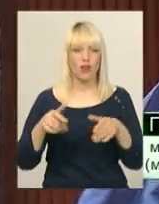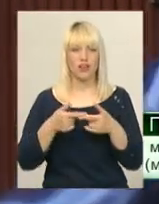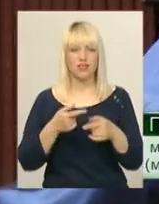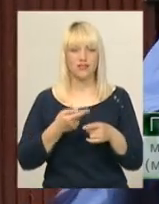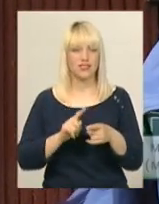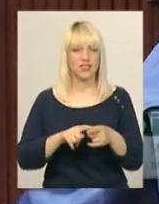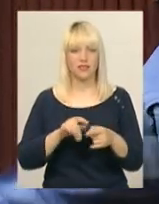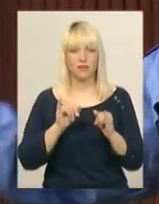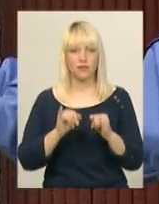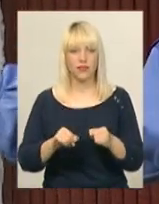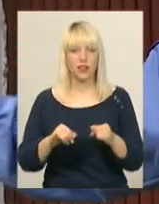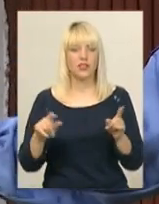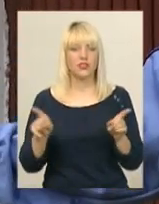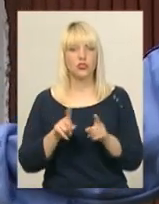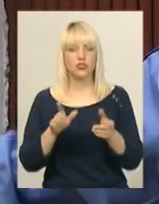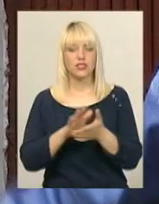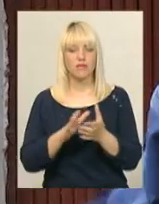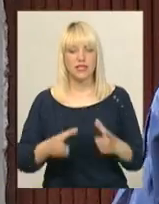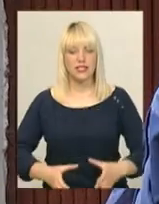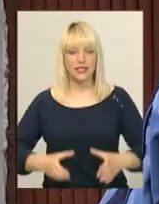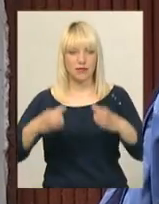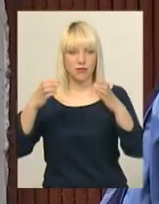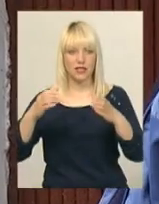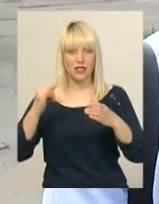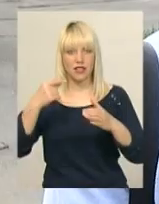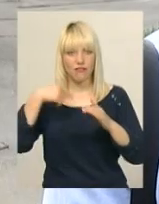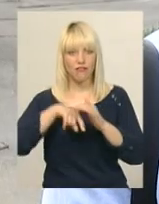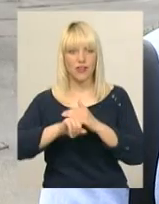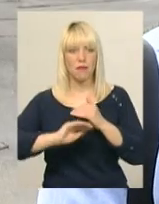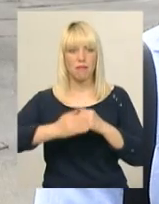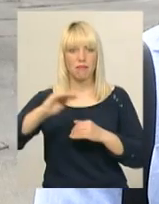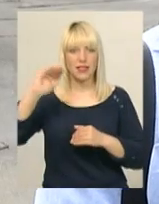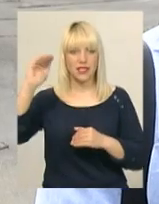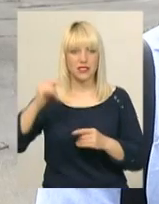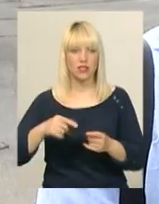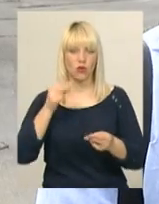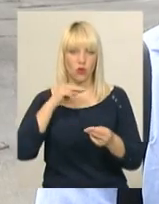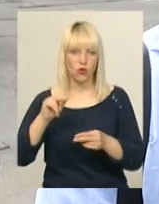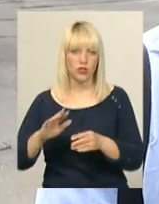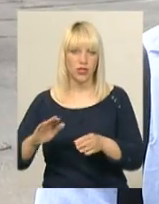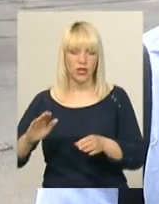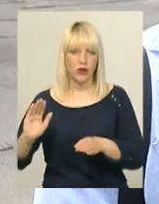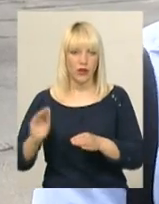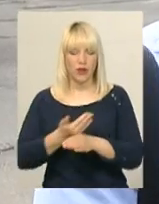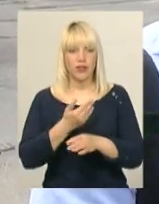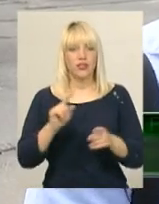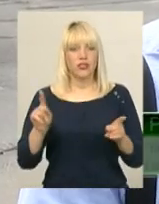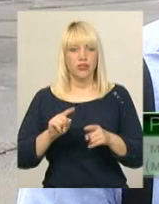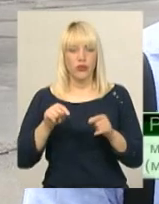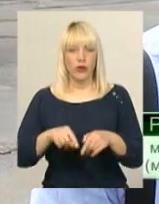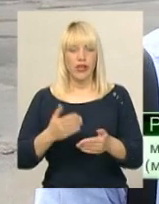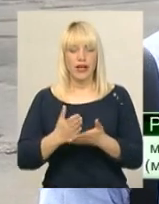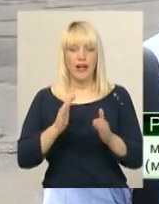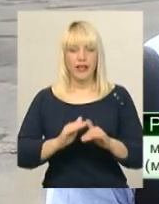Це не добре, що сміттєзбірники в під'їзді. Ліпше їх винести, сміттєпровід, тому що тут є